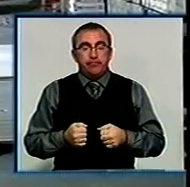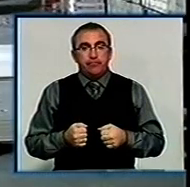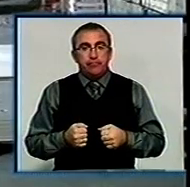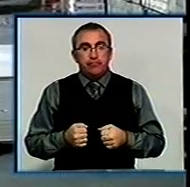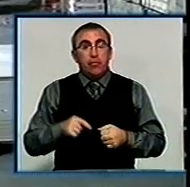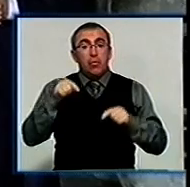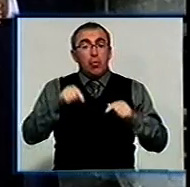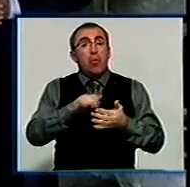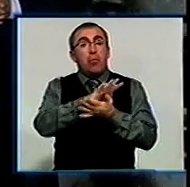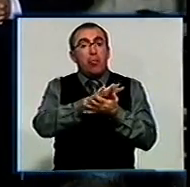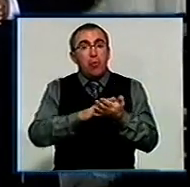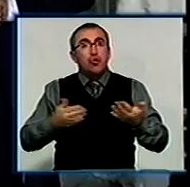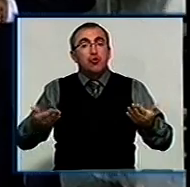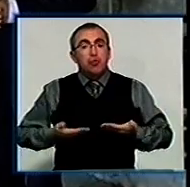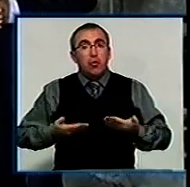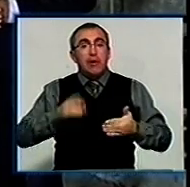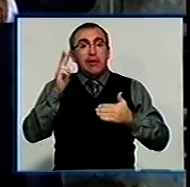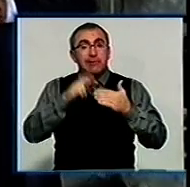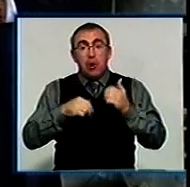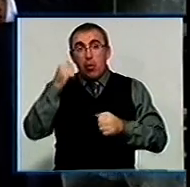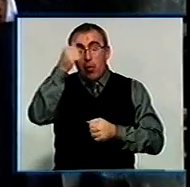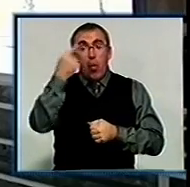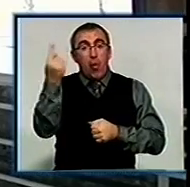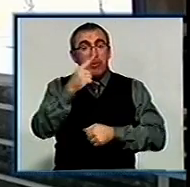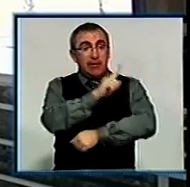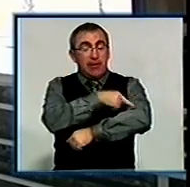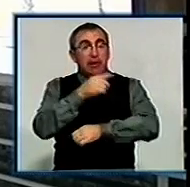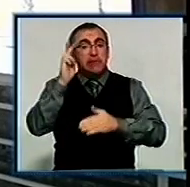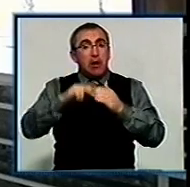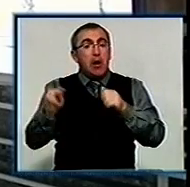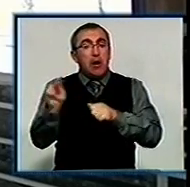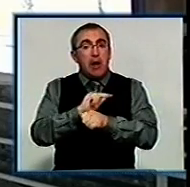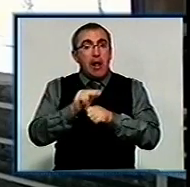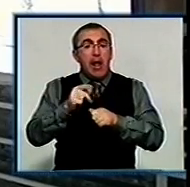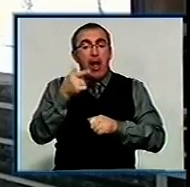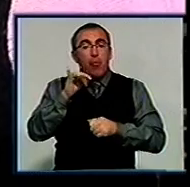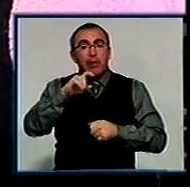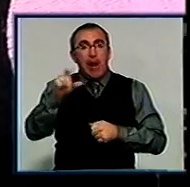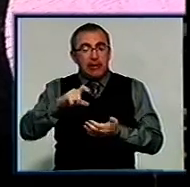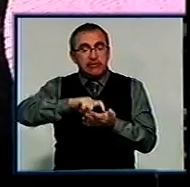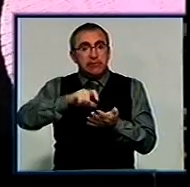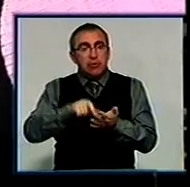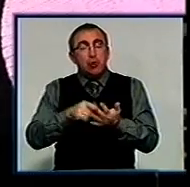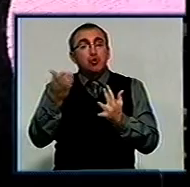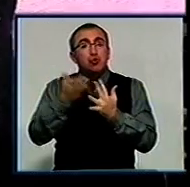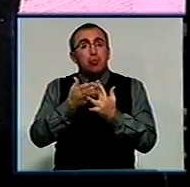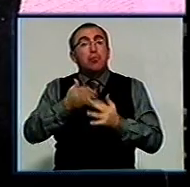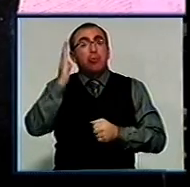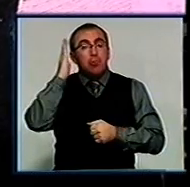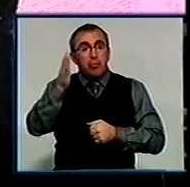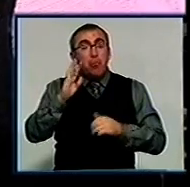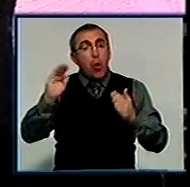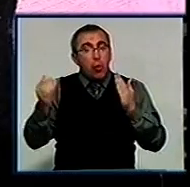Тут продовжуватимуть життя. Вже до кінця року в обласній лікарні закінчать ремонт гемодіалізної зали. Субсидії будуть, але по